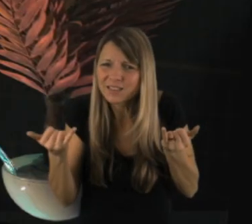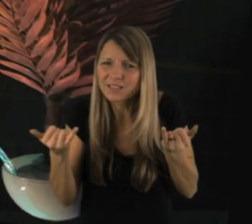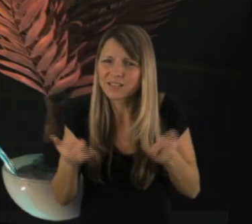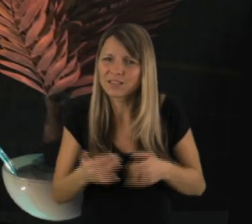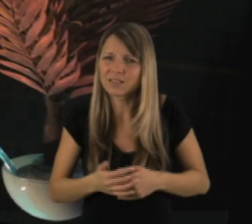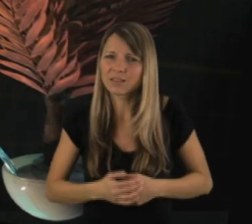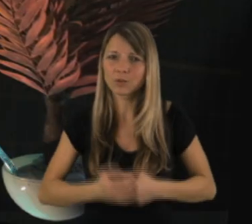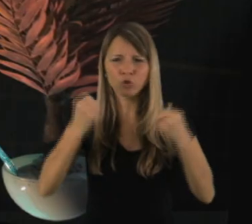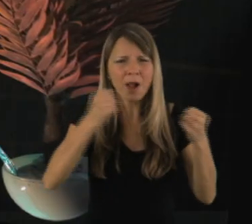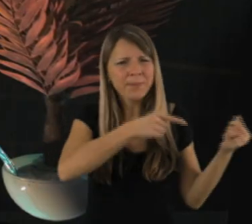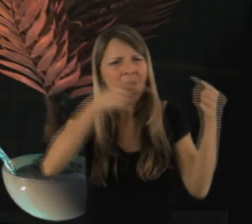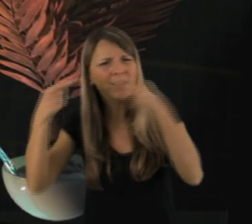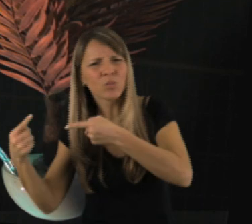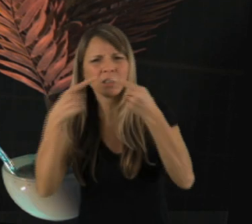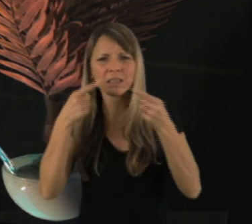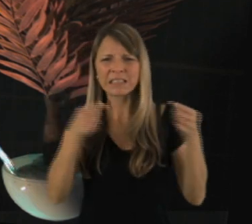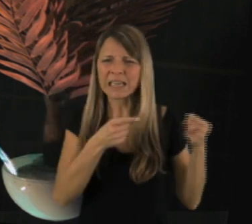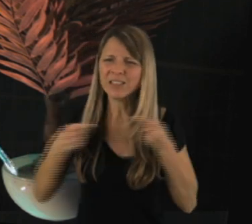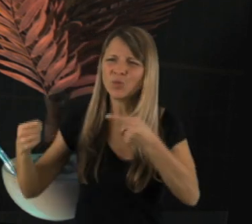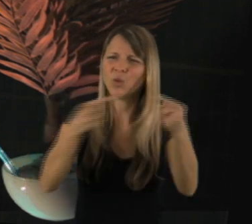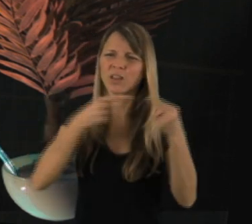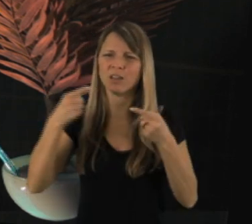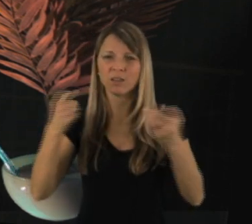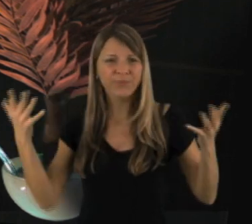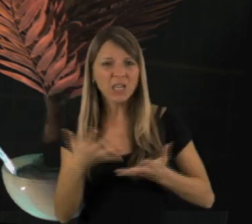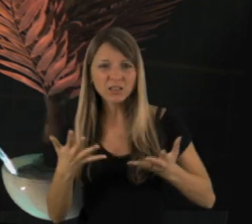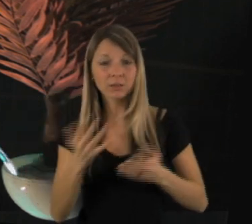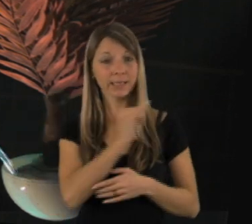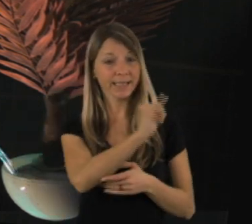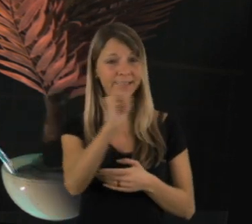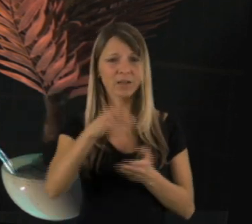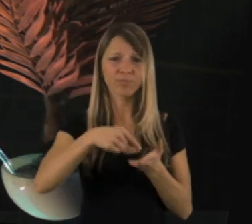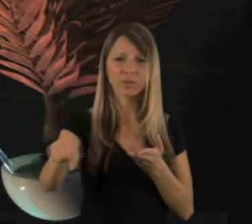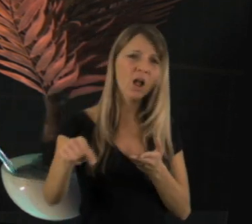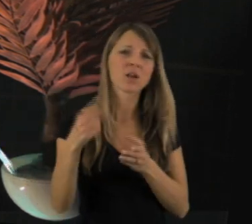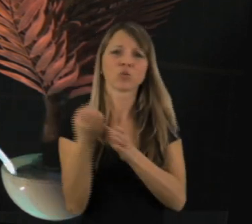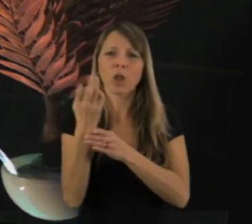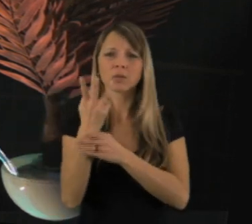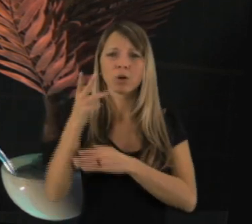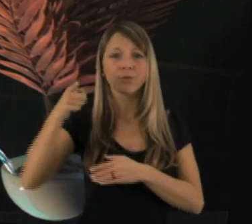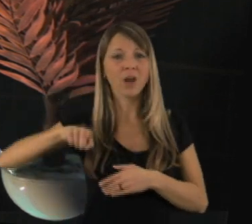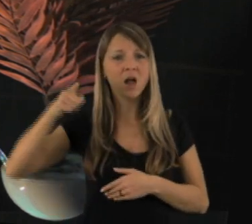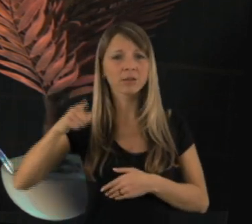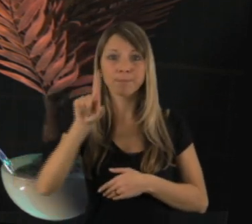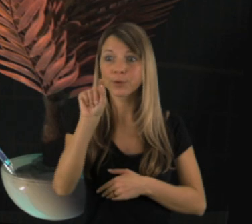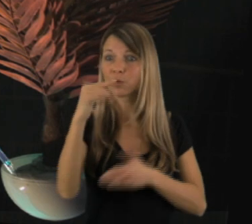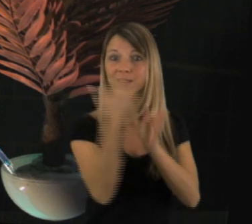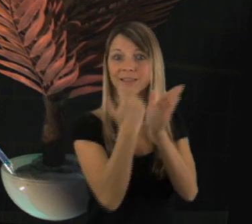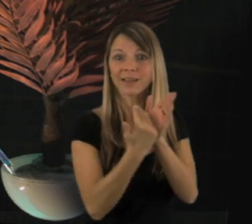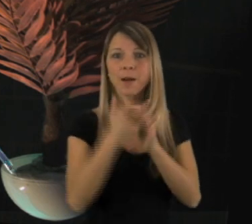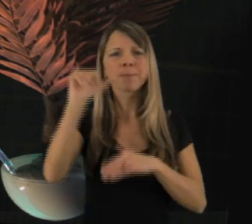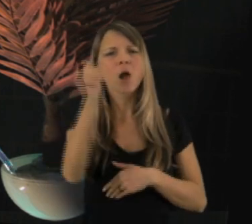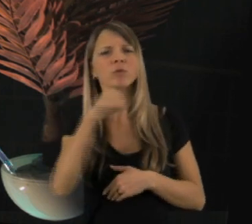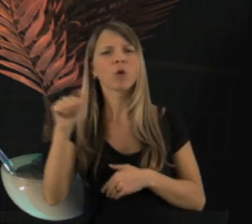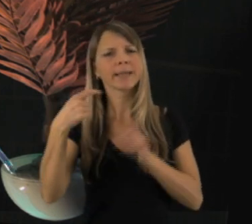Am intensivsten diskutiert wird eine Kulturflatrate. Das wäre eine gesetzliche Pauschalabgabe auf alle schnellen Internetanschlüsse. Über